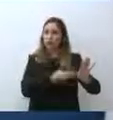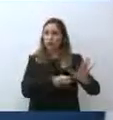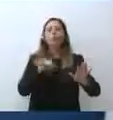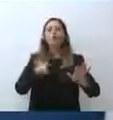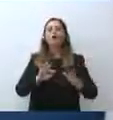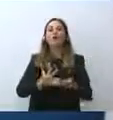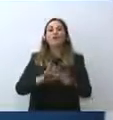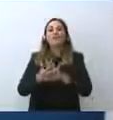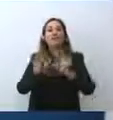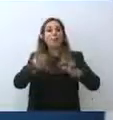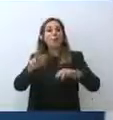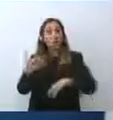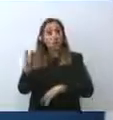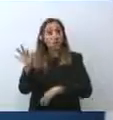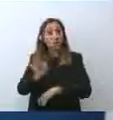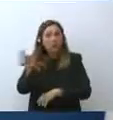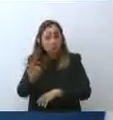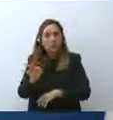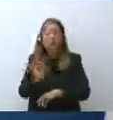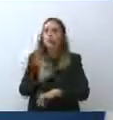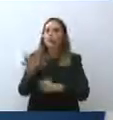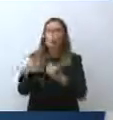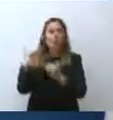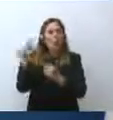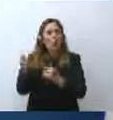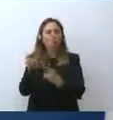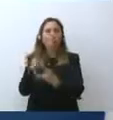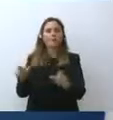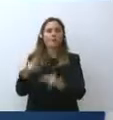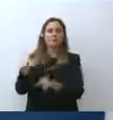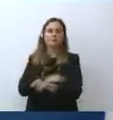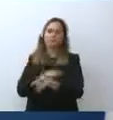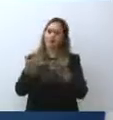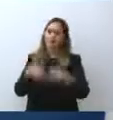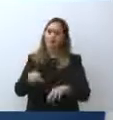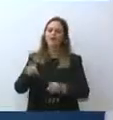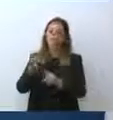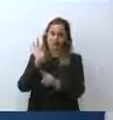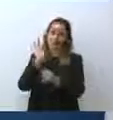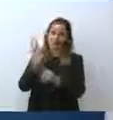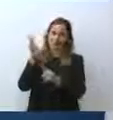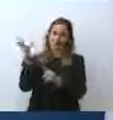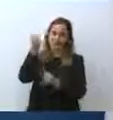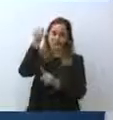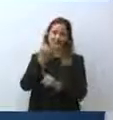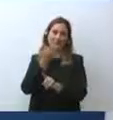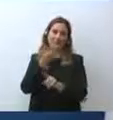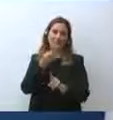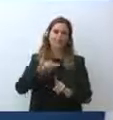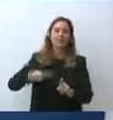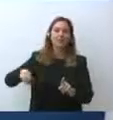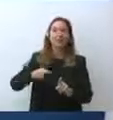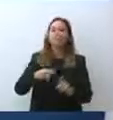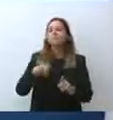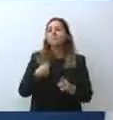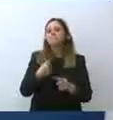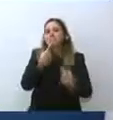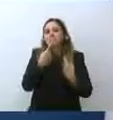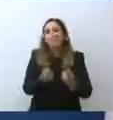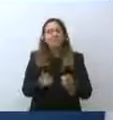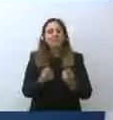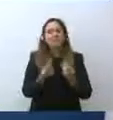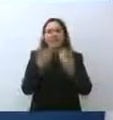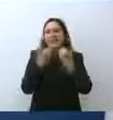% di persone vaccinate. Quindi io non posso che davvero ringraziare le